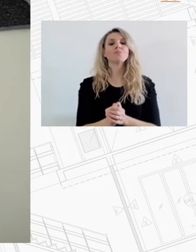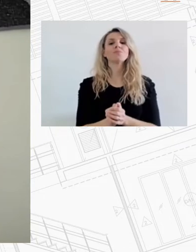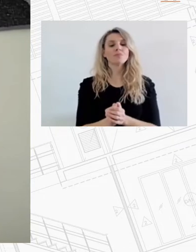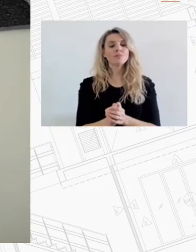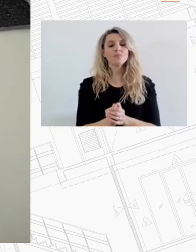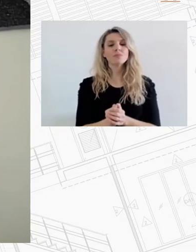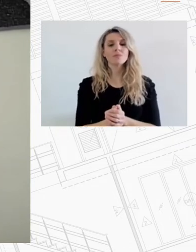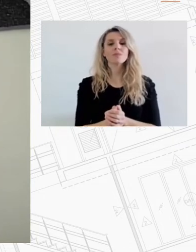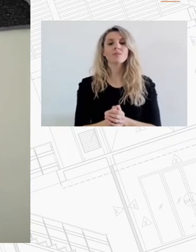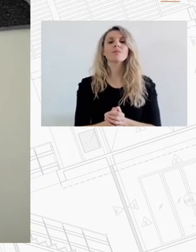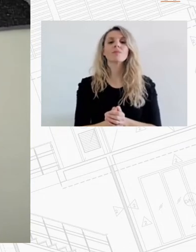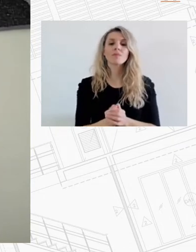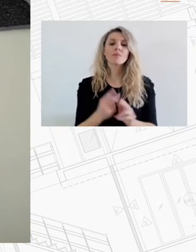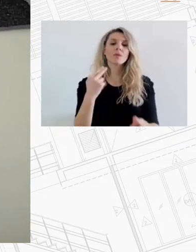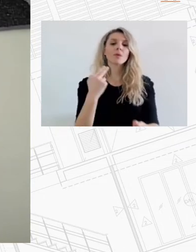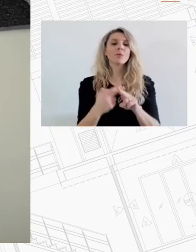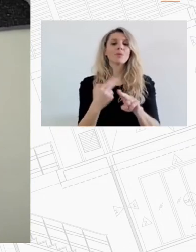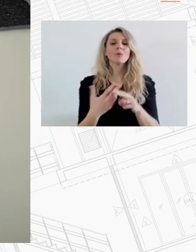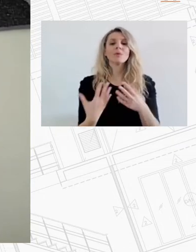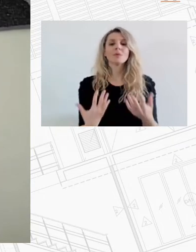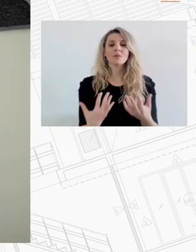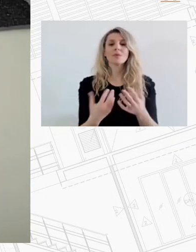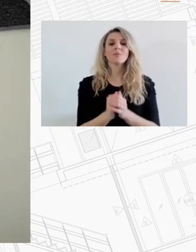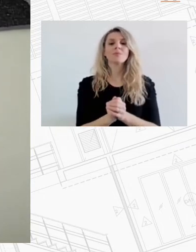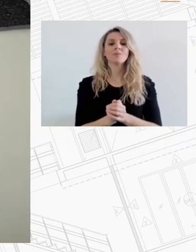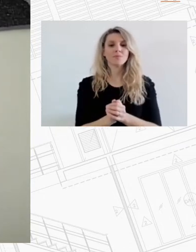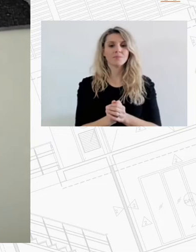είναι κρίσιμο να γνωρίζουμε με συγχωρείτε